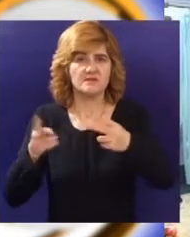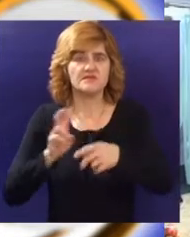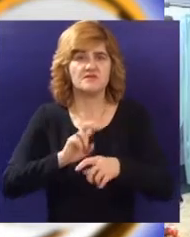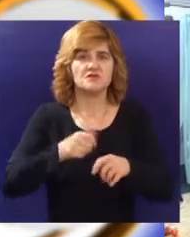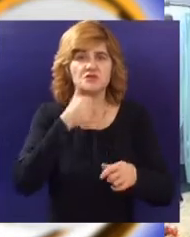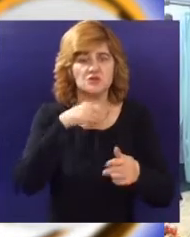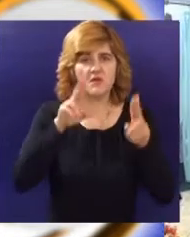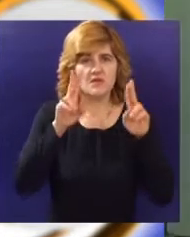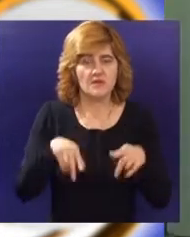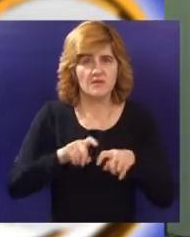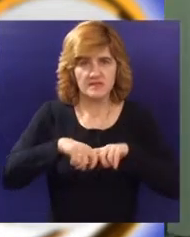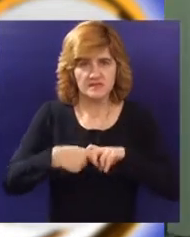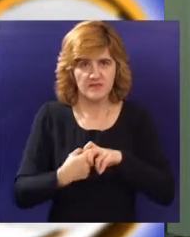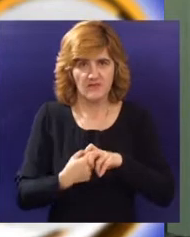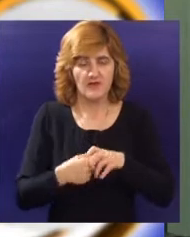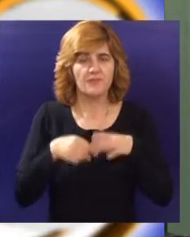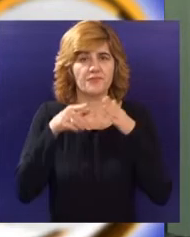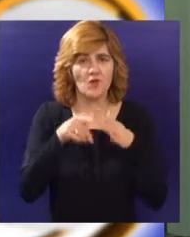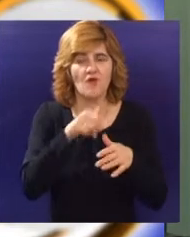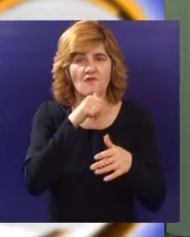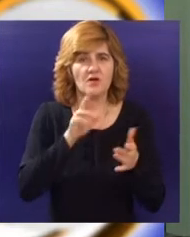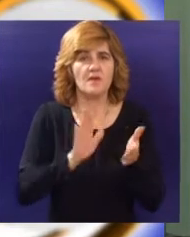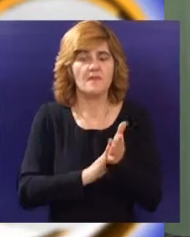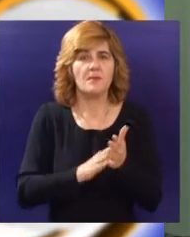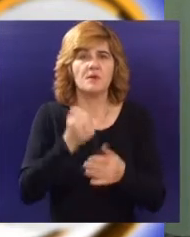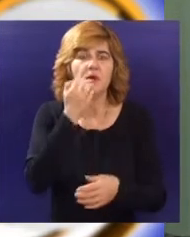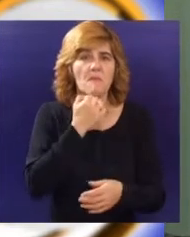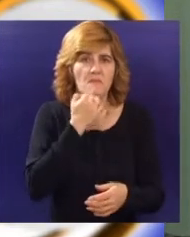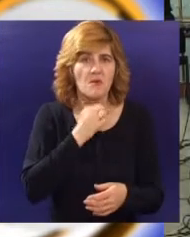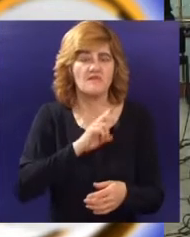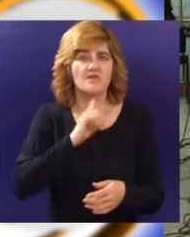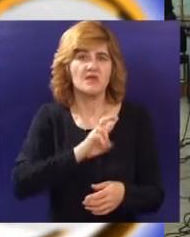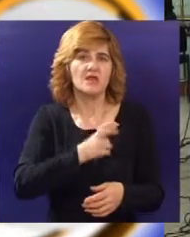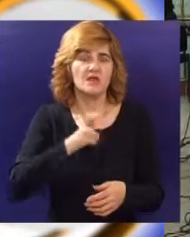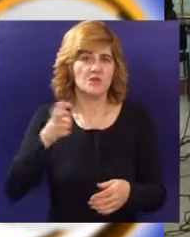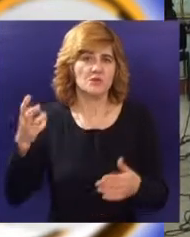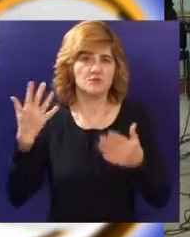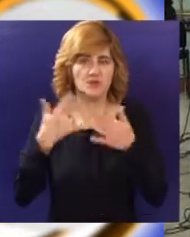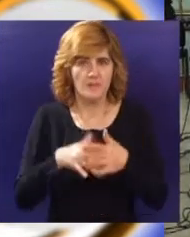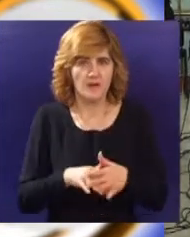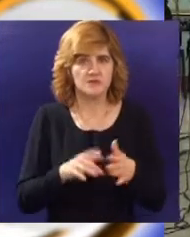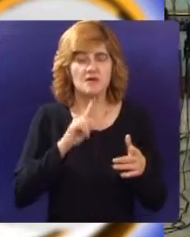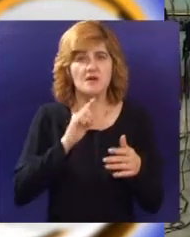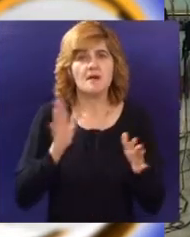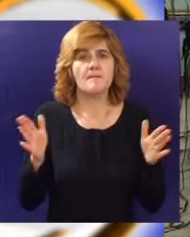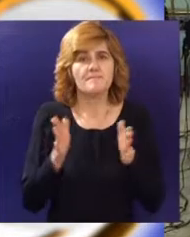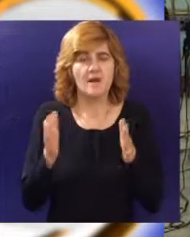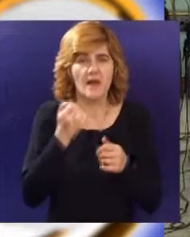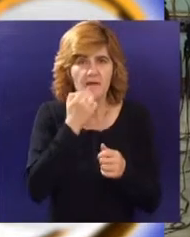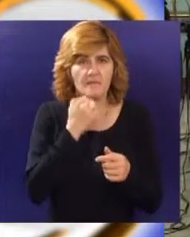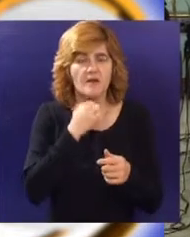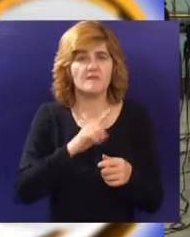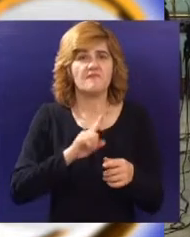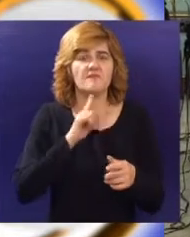poljoprivrednih proizvoda. Ciljna grupa projekta su poljoprivredni proizvođači, komercijalna i javna preduzeća, mala i srednja preduzeća,